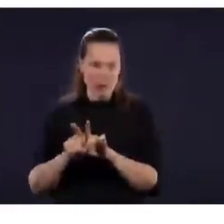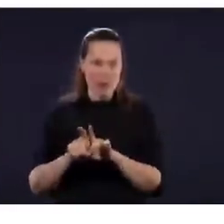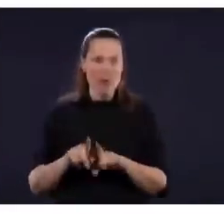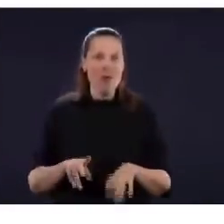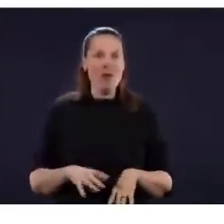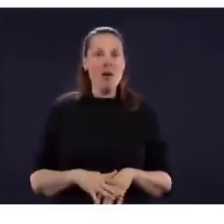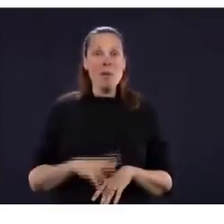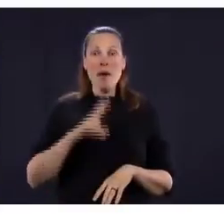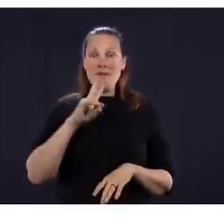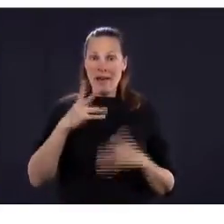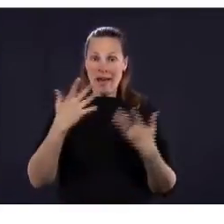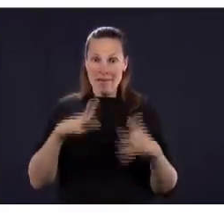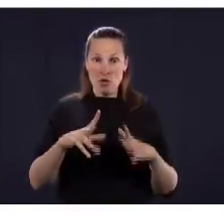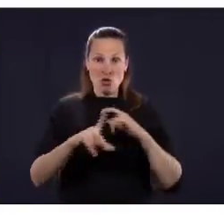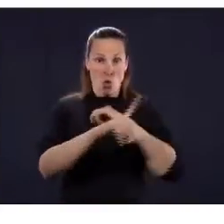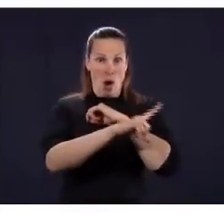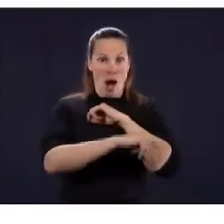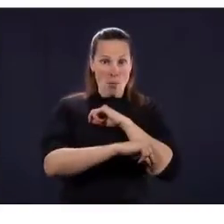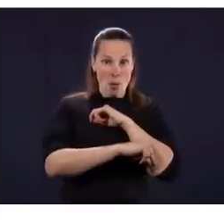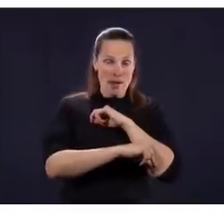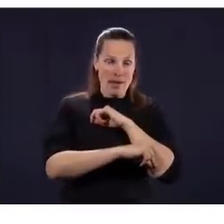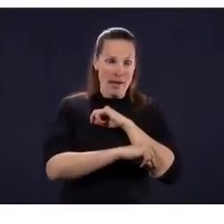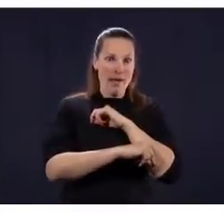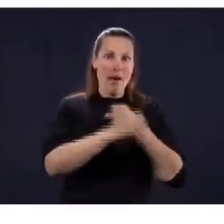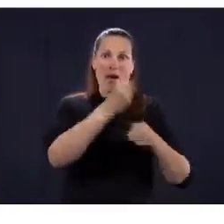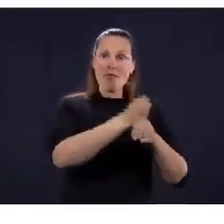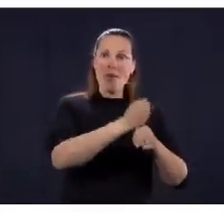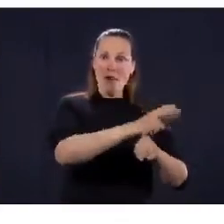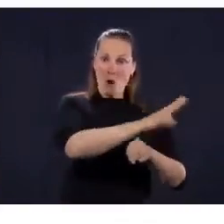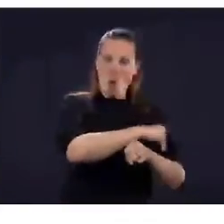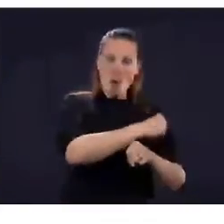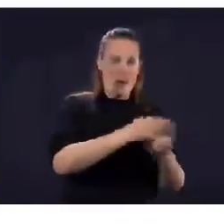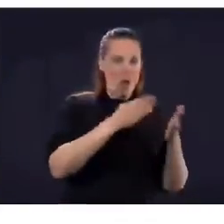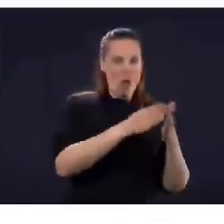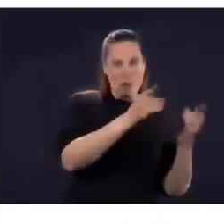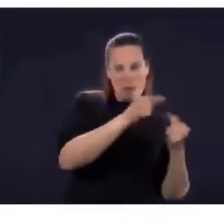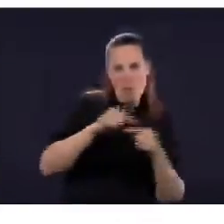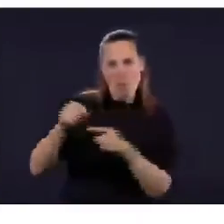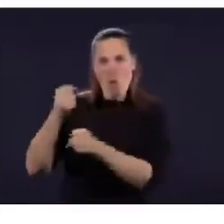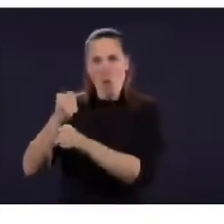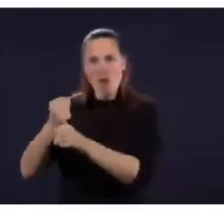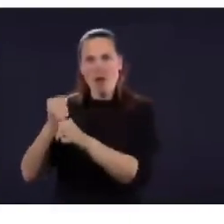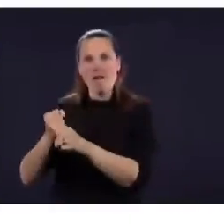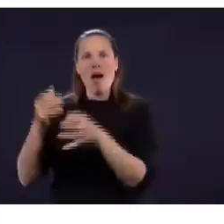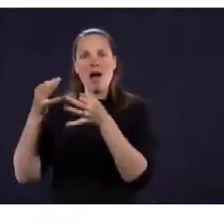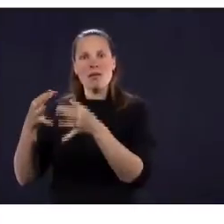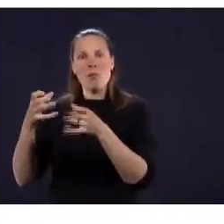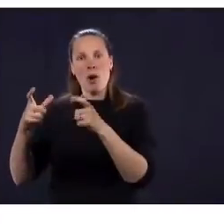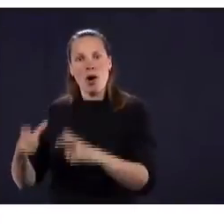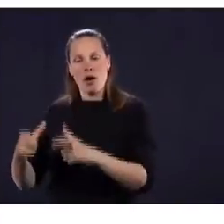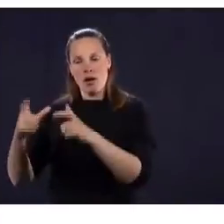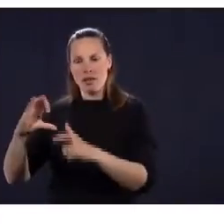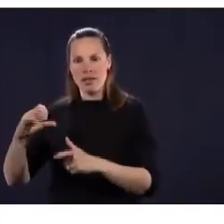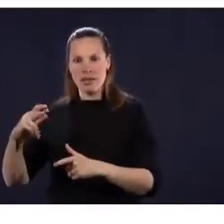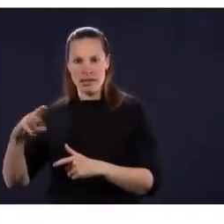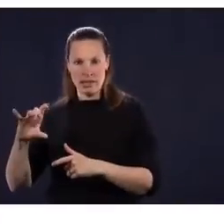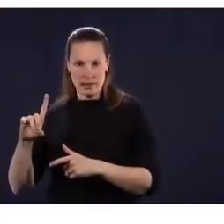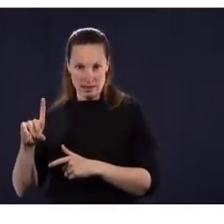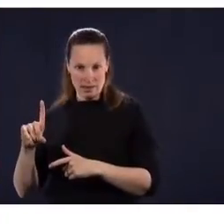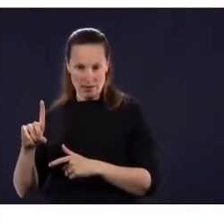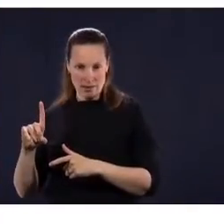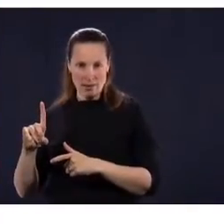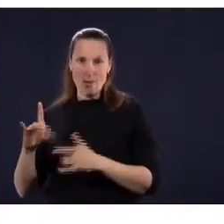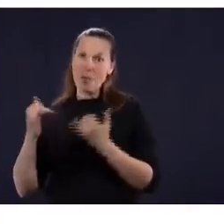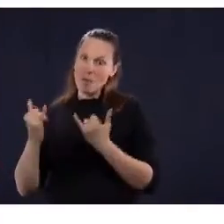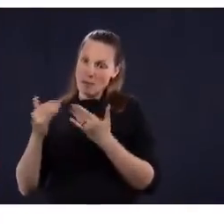manque 11 000 employés. On a réussi à combler une bonne partie de ces postes avec les 8 000 de